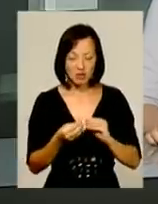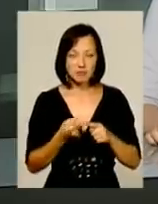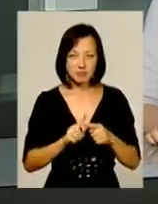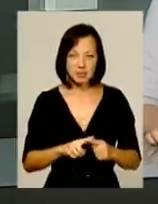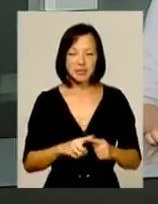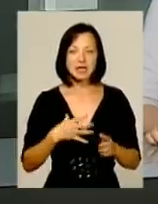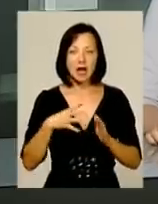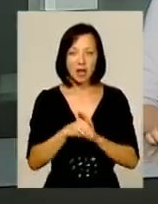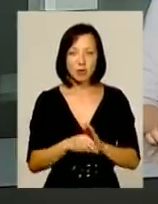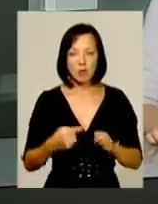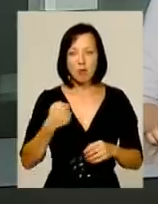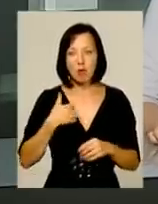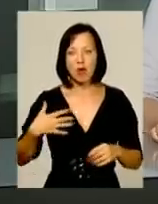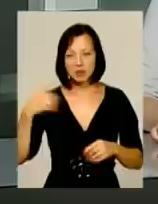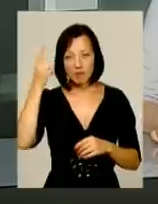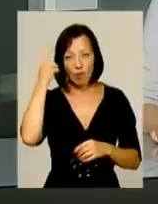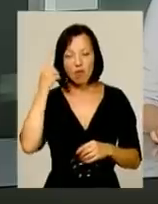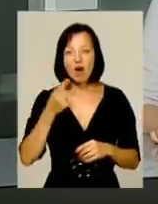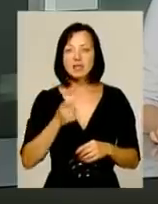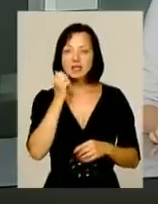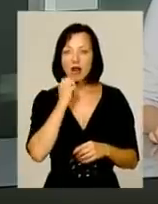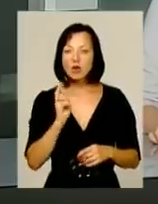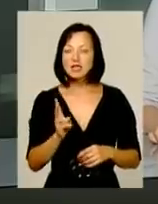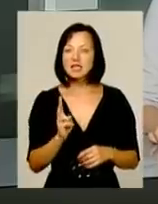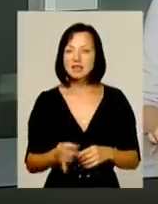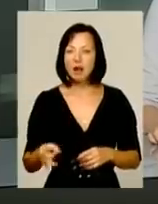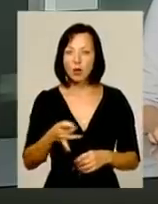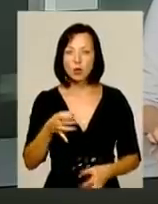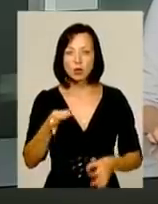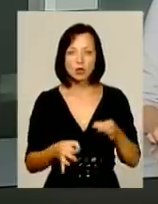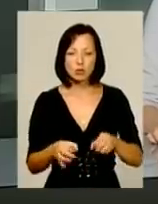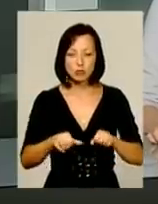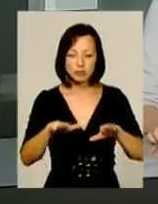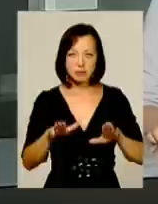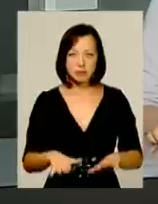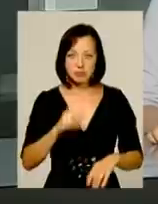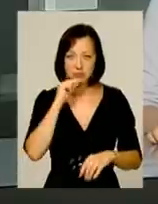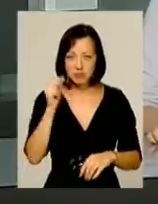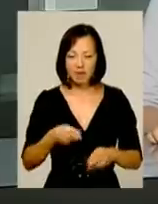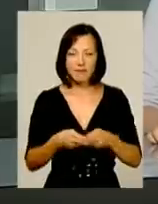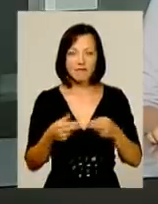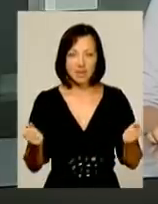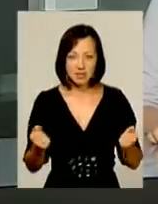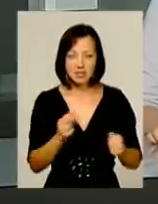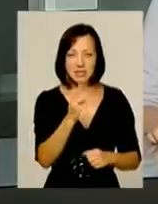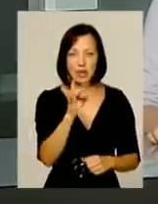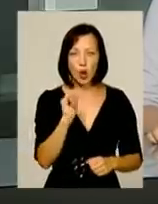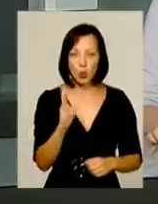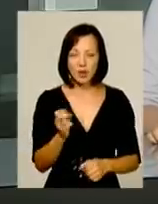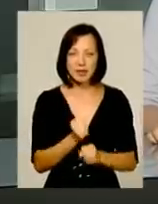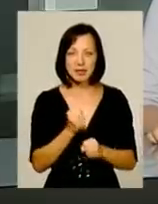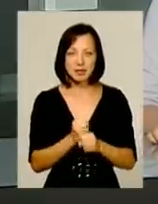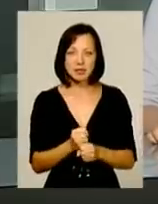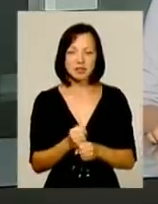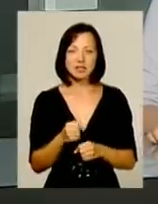загинув від поранення в голову. Старокостянтинівський районний суд виніс обвинувальний вирок, яким визнано, що Віталій Царук діяв